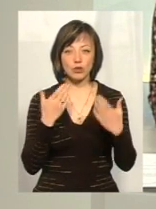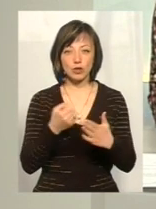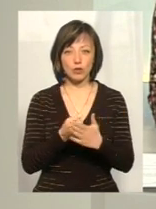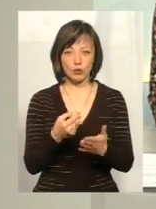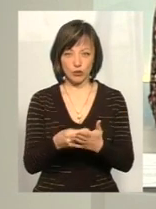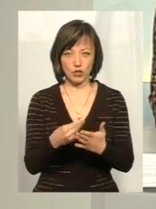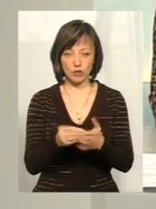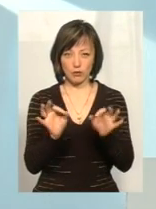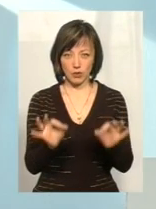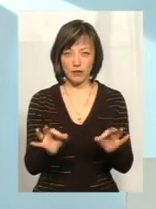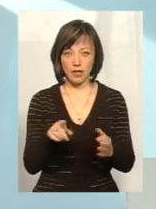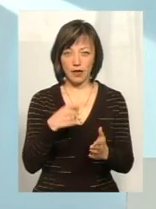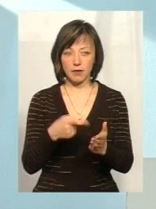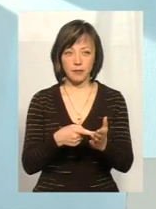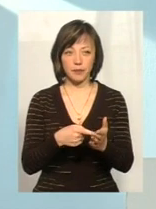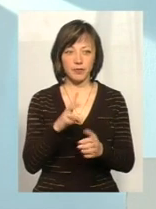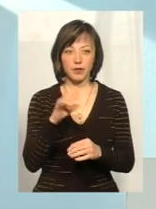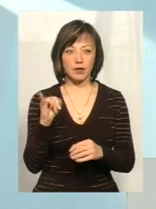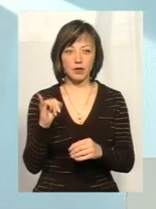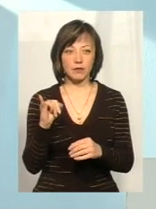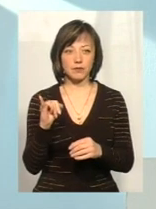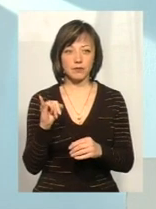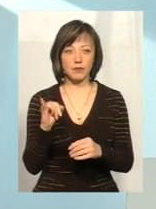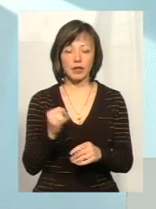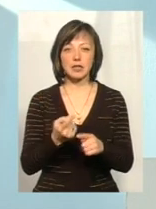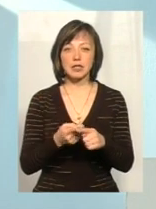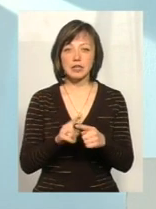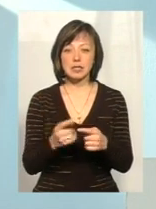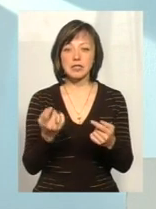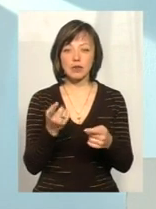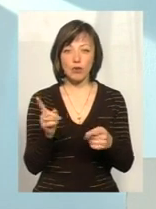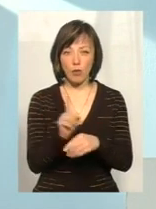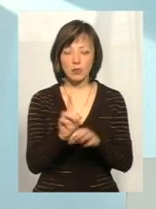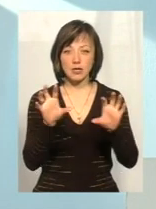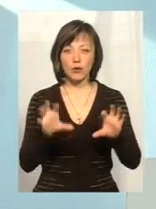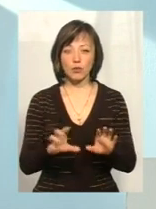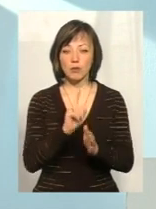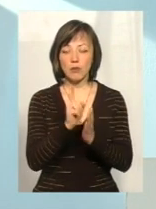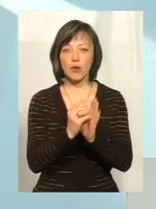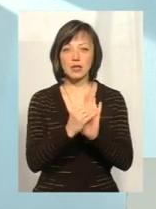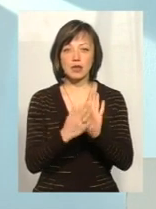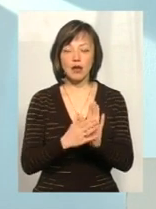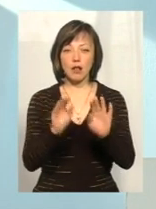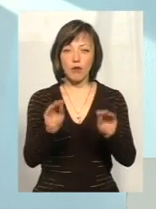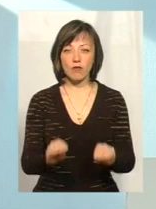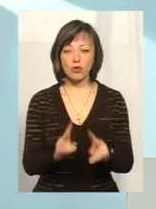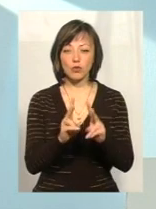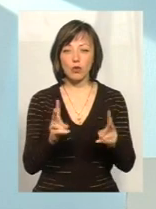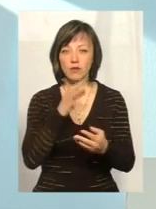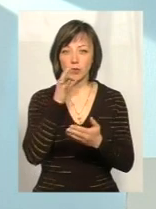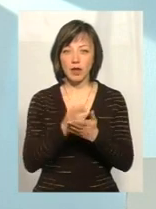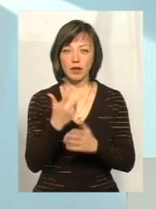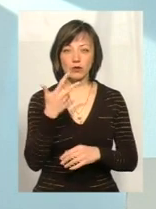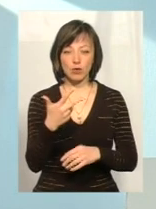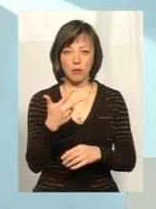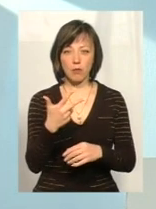бюджету, правильно? Ні, ні. За даними нормами мають декларуватися ті, хто відповідає трьом